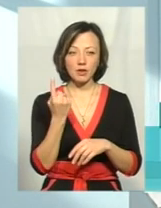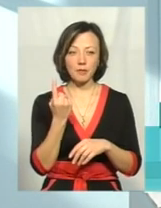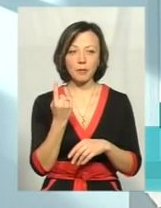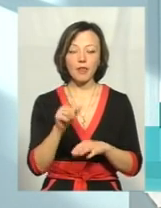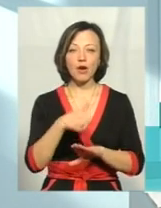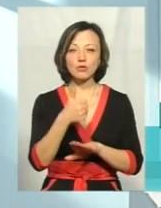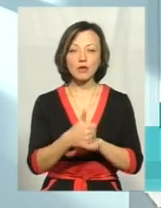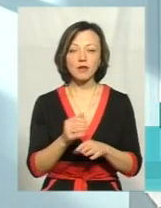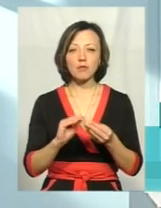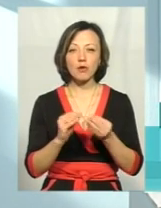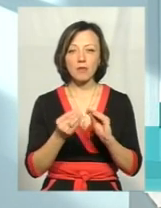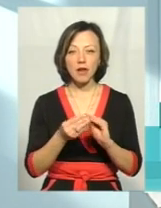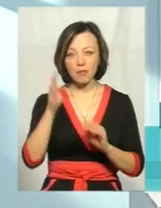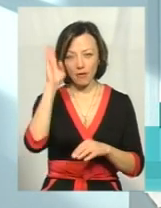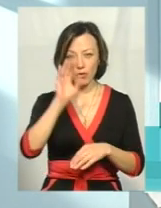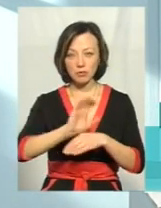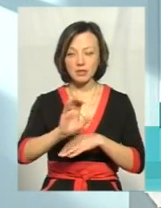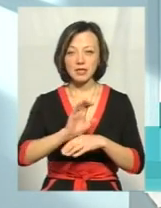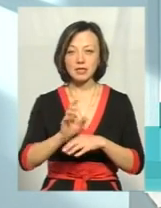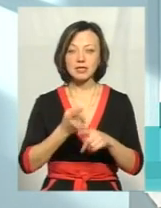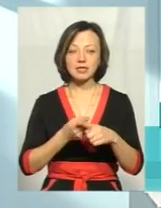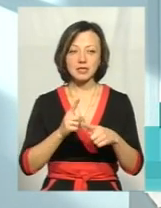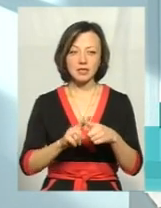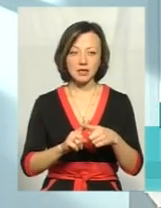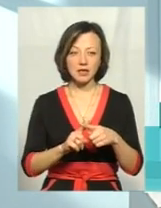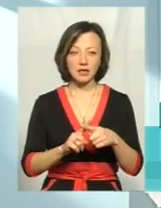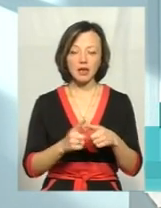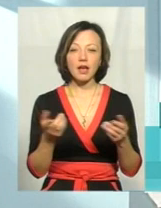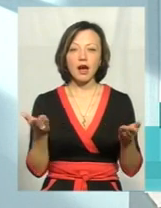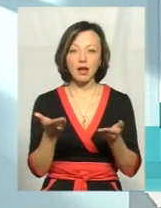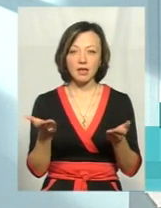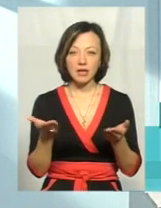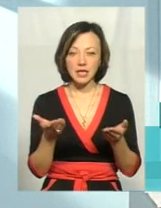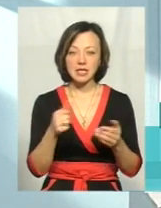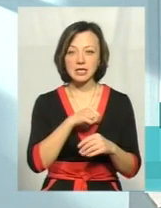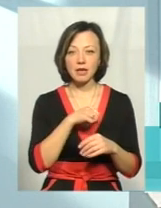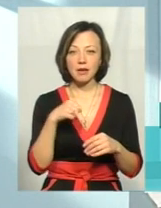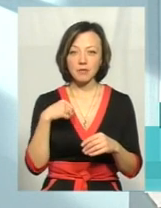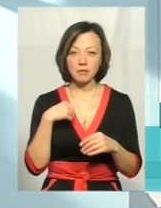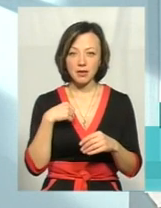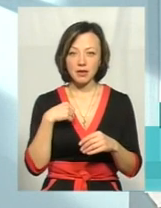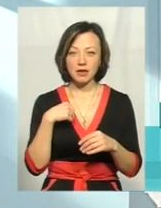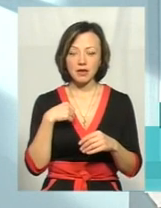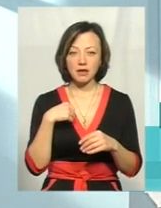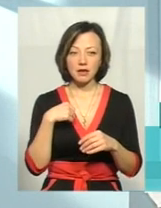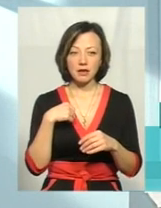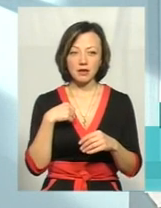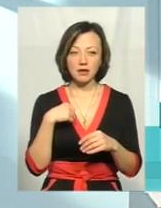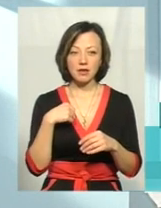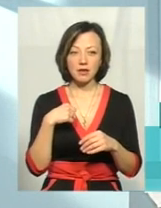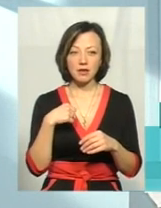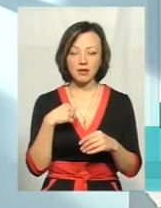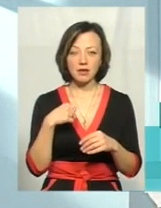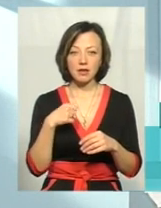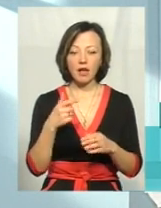основні проблеми водопостачання – це які самі на всіх етапах водопостачання. Якщо